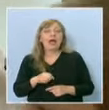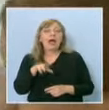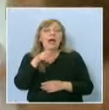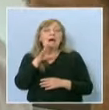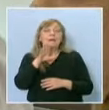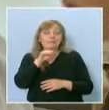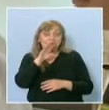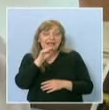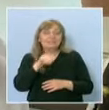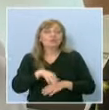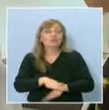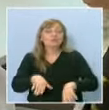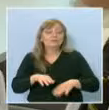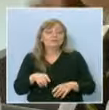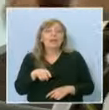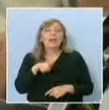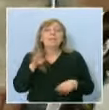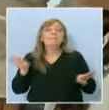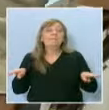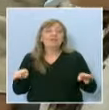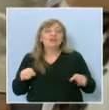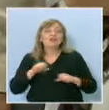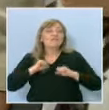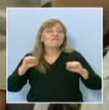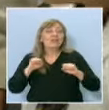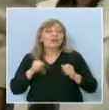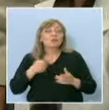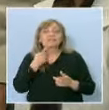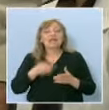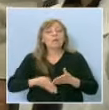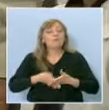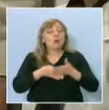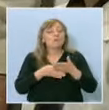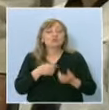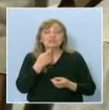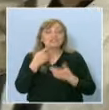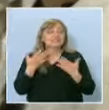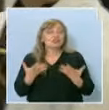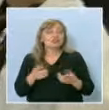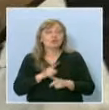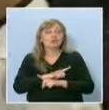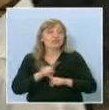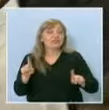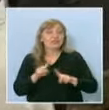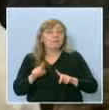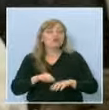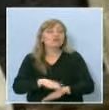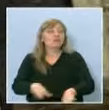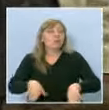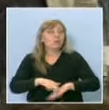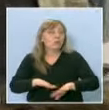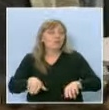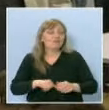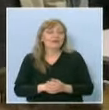пилето завикало помощ, защото не може да плува.